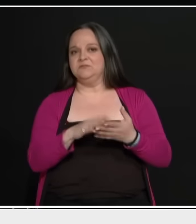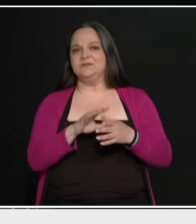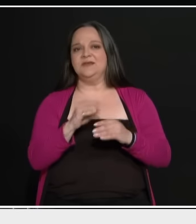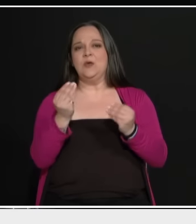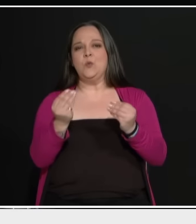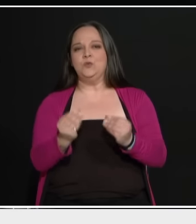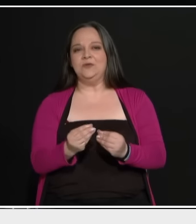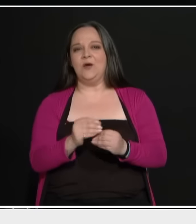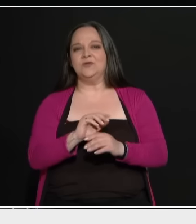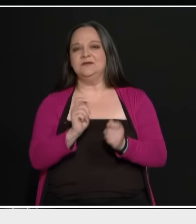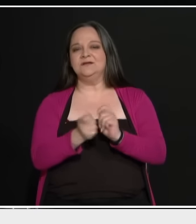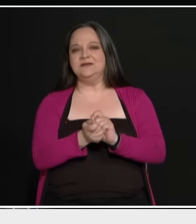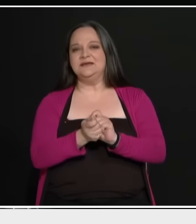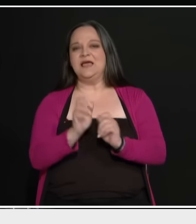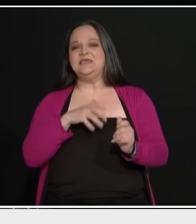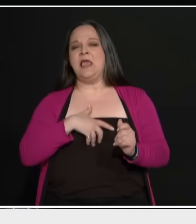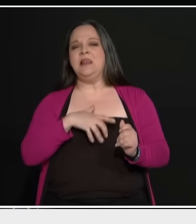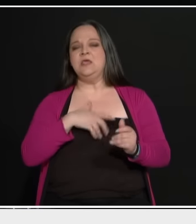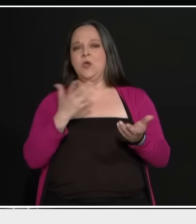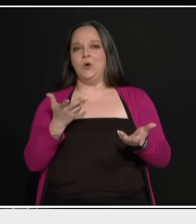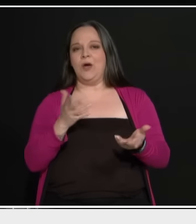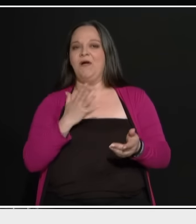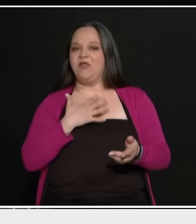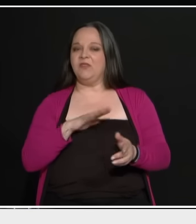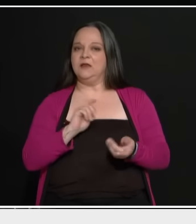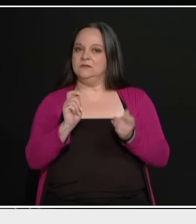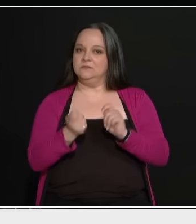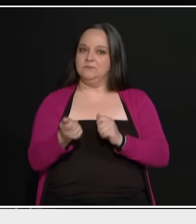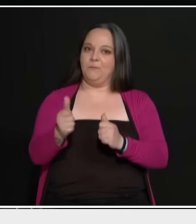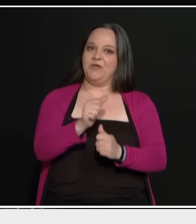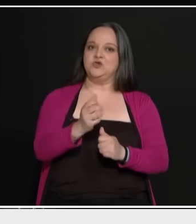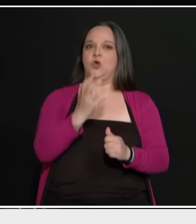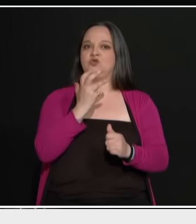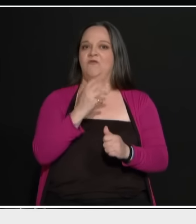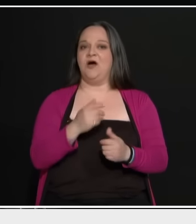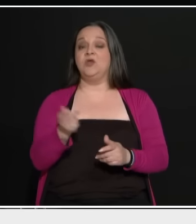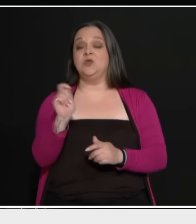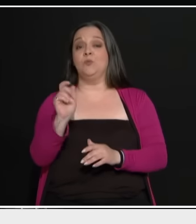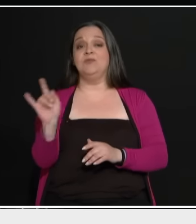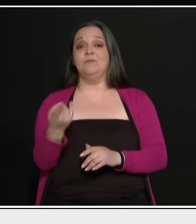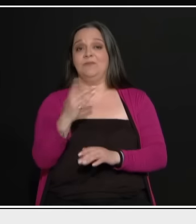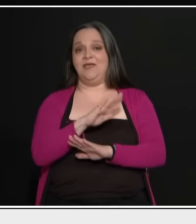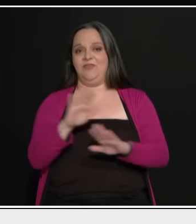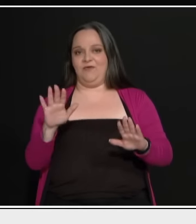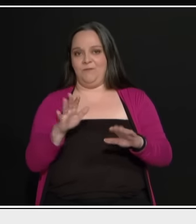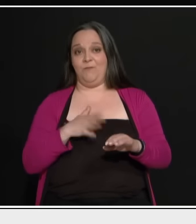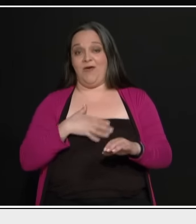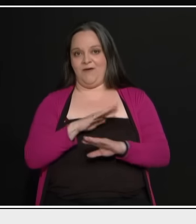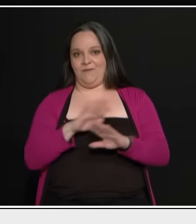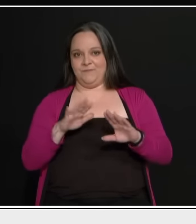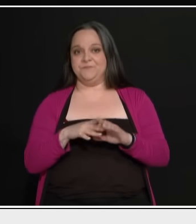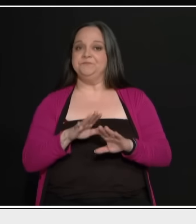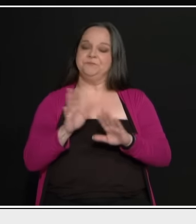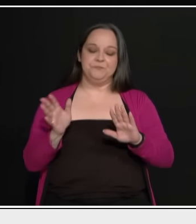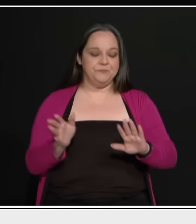γελιοποιείται ένα μέσον, μετά και να θέλεις με σοβαρότητα να το χρησιμοποιήσεις, είναι άχρηστο. Πάμε λίγο. Έρχονται ευρωεκλογές. Και